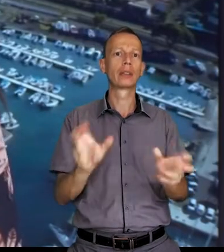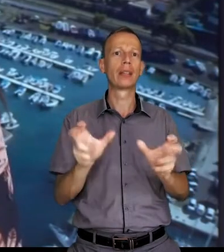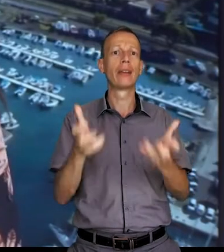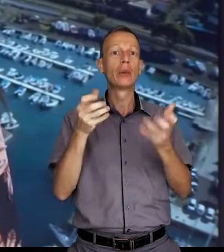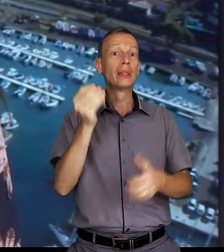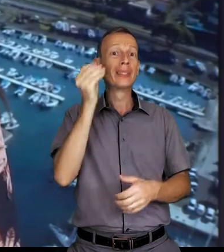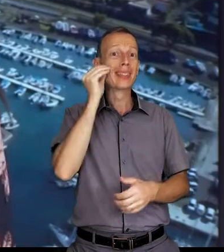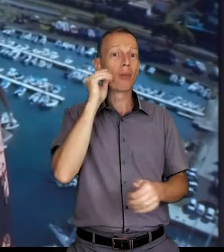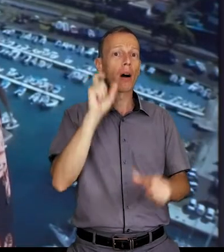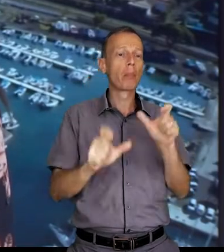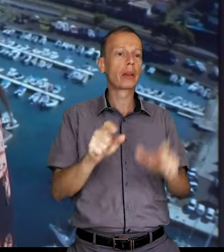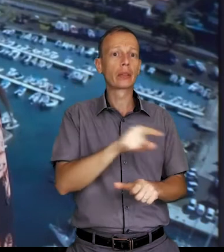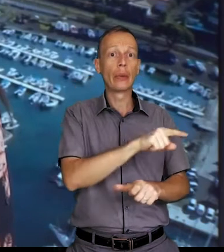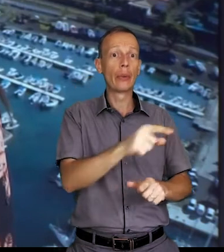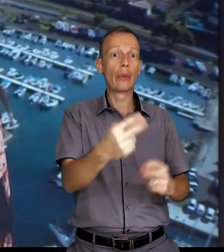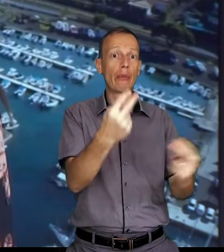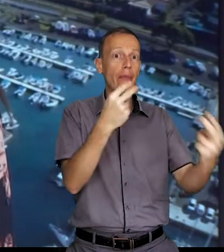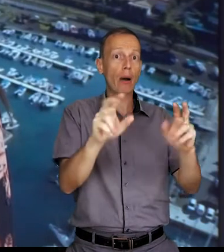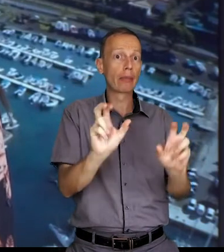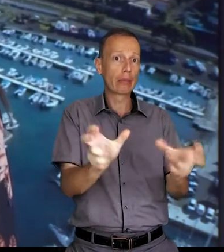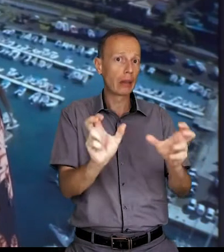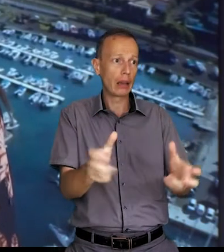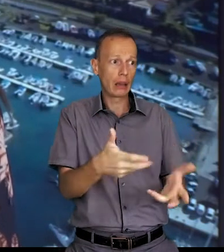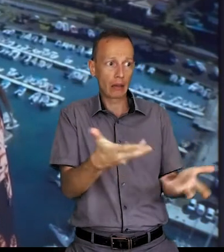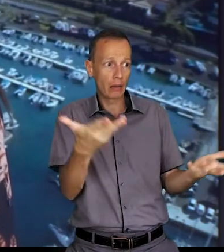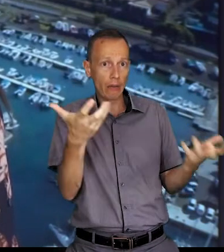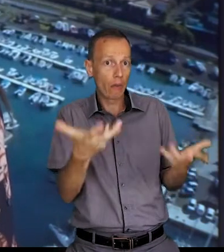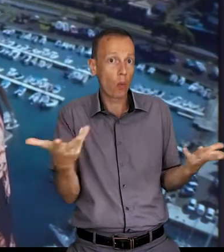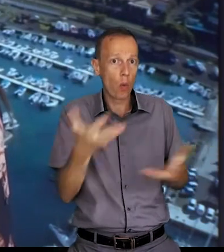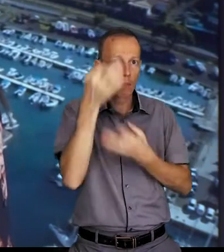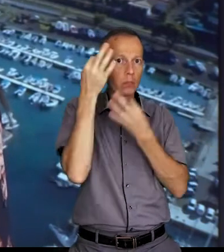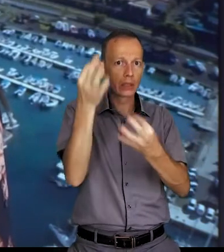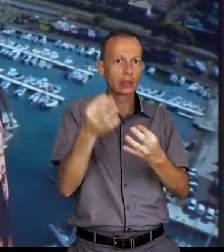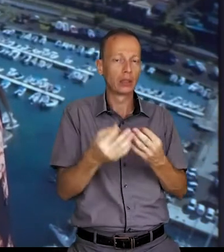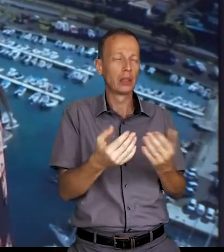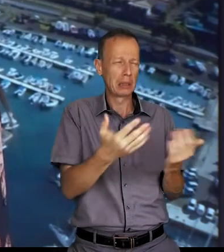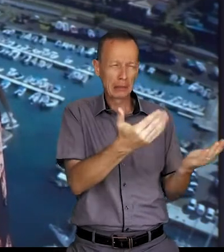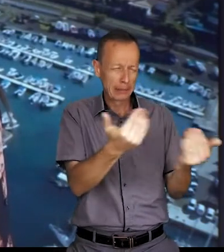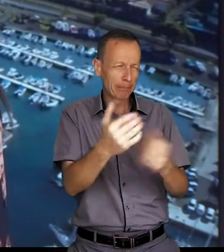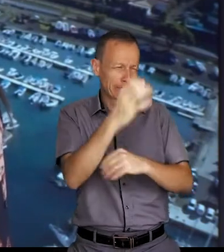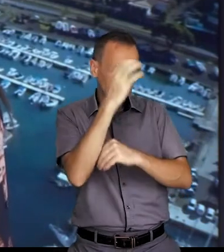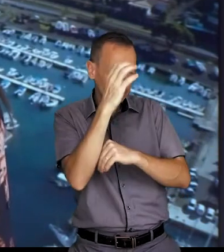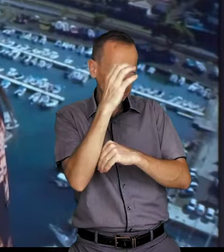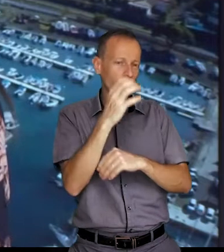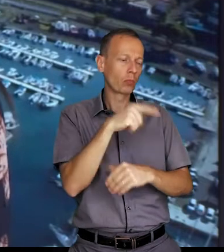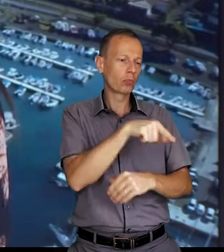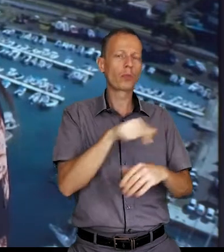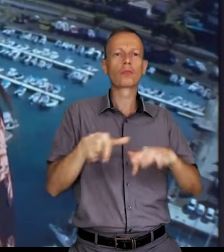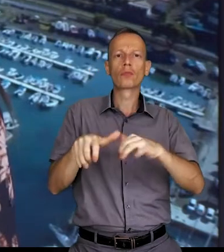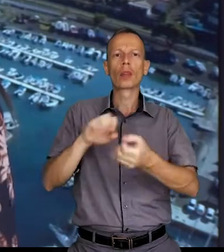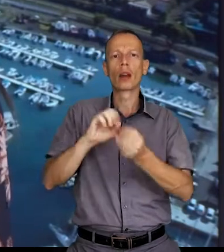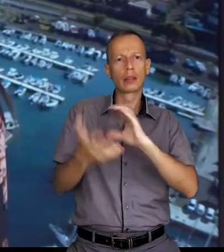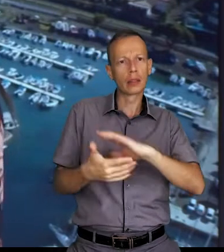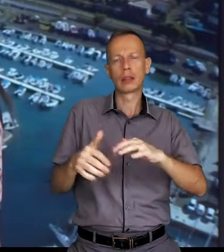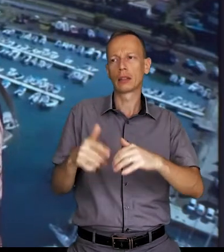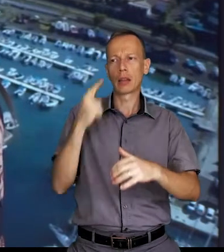par France Télévisions pour connaître les attentes du public vis-à-vis de l'audiovisuel. Il s'agit d'inviter les téléspectateurs à participer